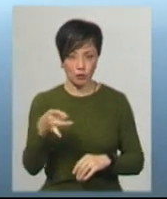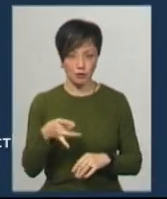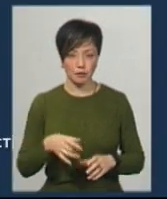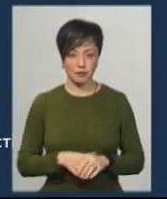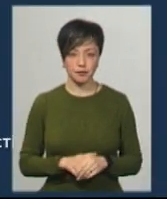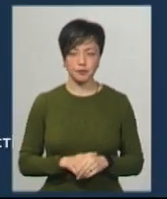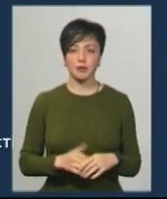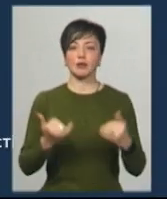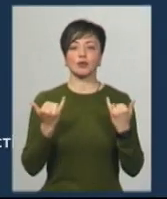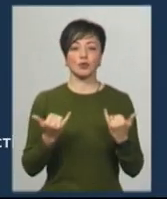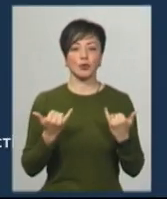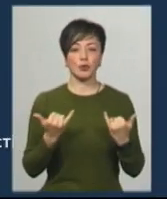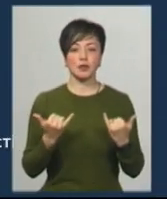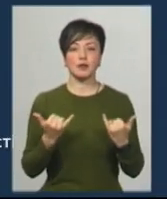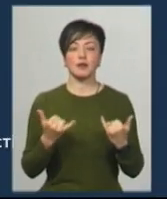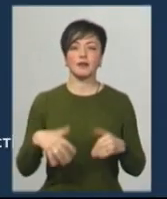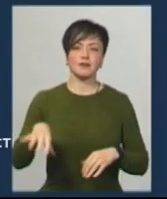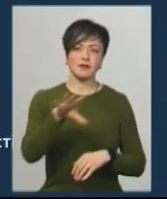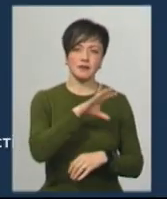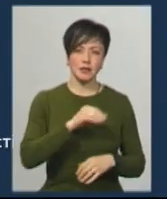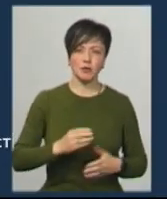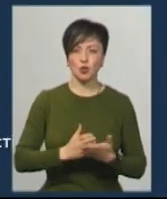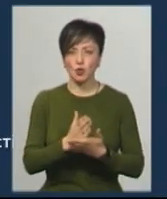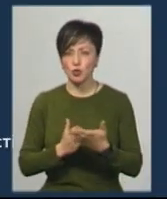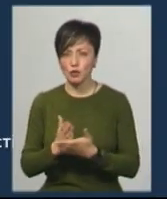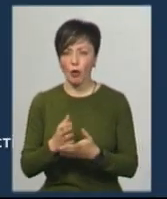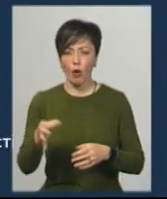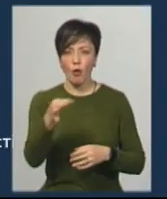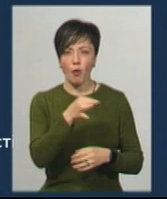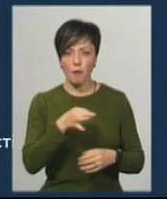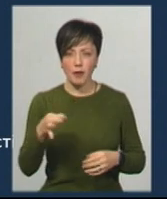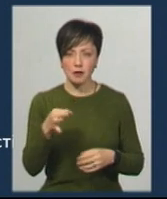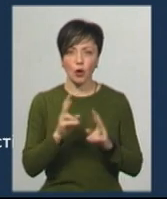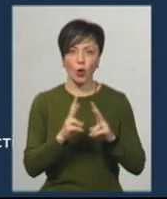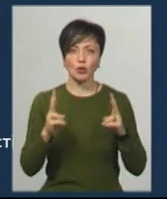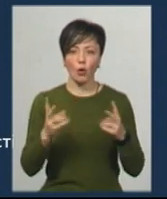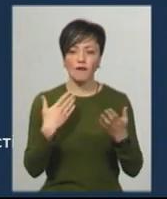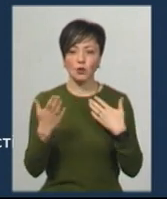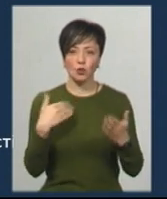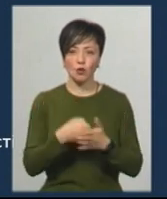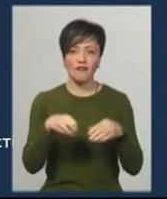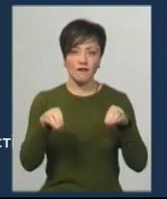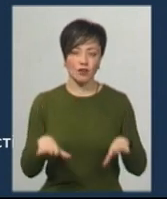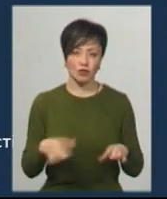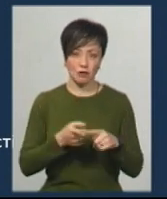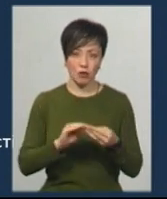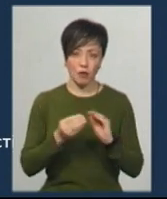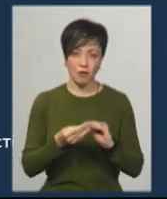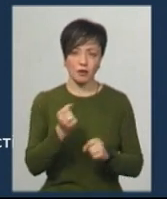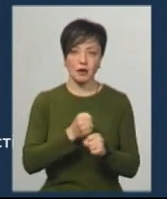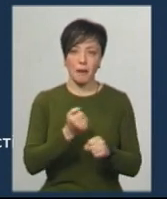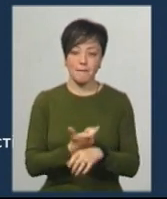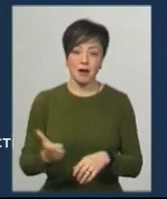Демінський. Сьогодні всіма службами в області, які дотичні до вирішення цього питання, вживаються максимальні